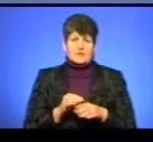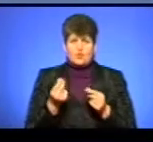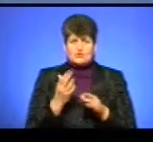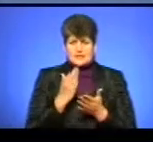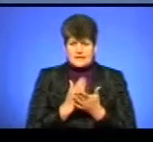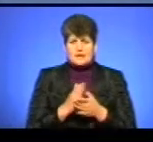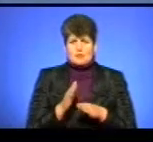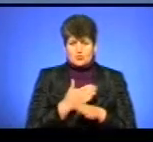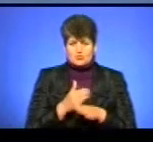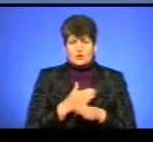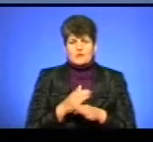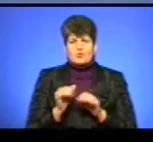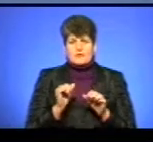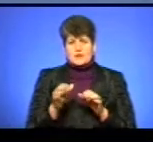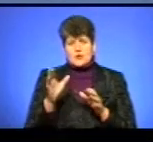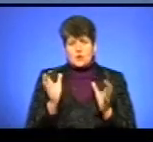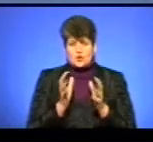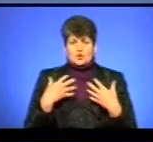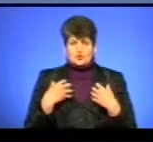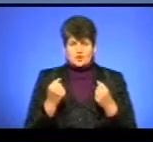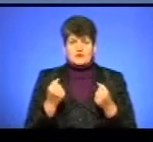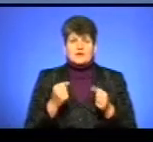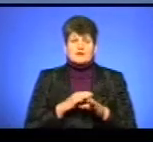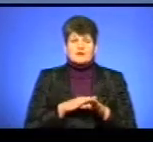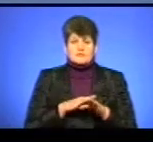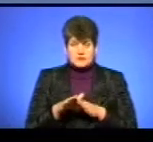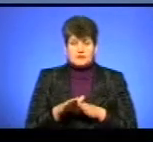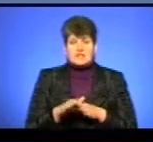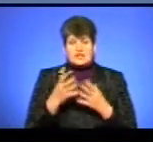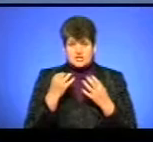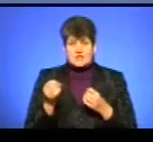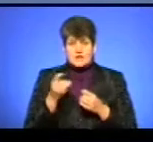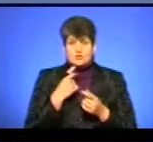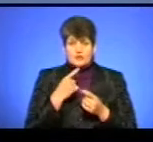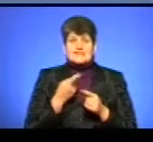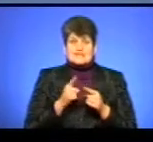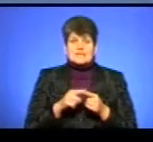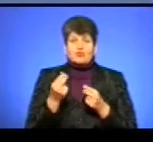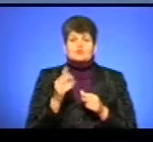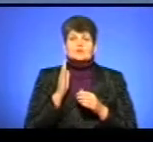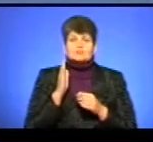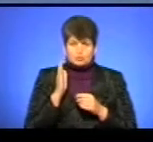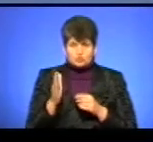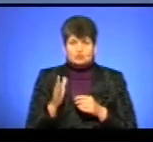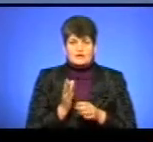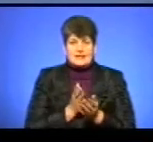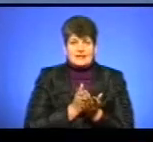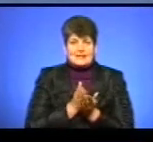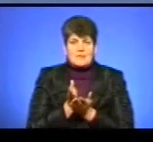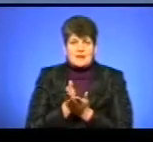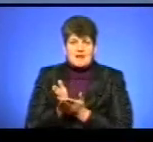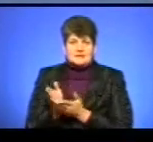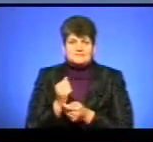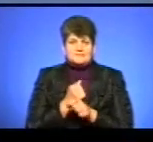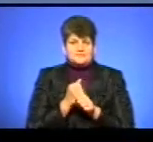перерозподіл управління охорони здоров'я здійснений і я вже ще раз кажу, що ці кошти будуть направлені в аптечну